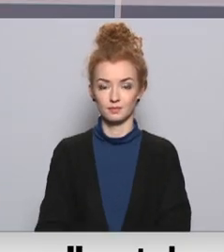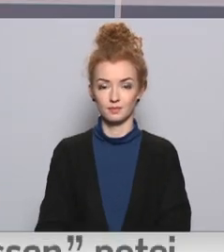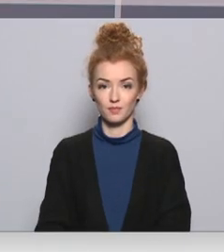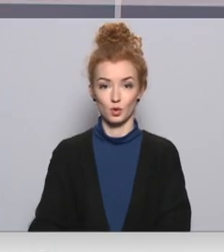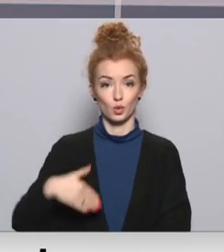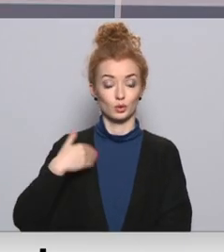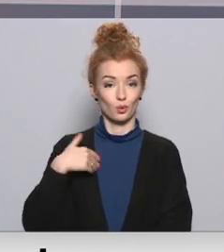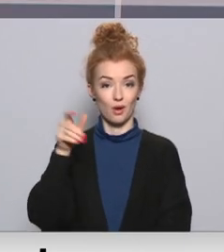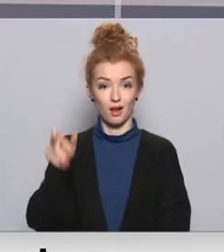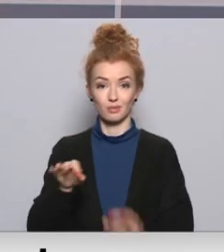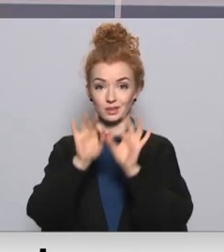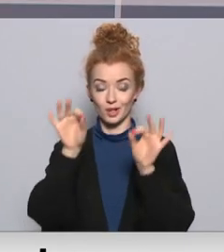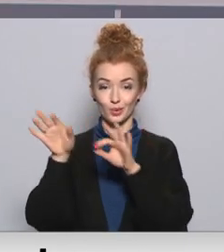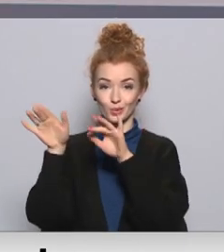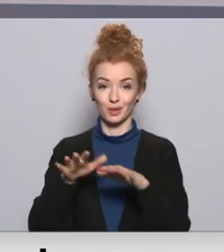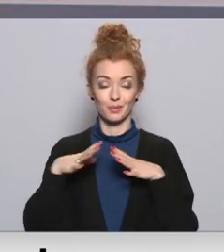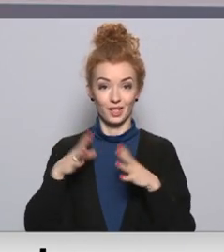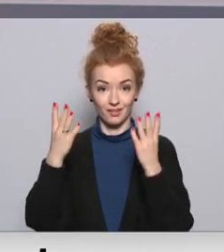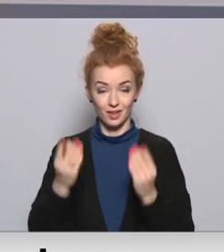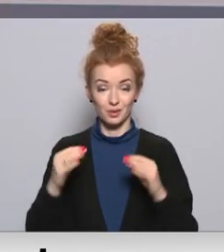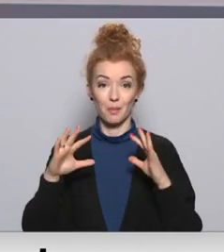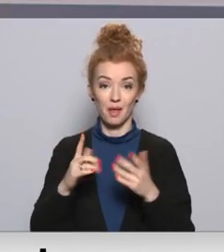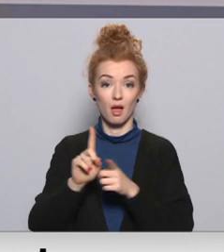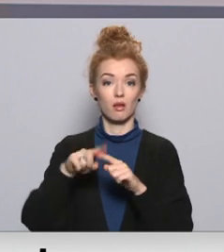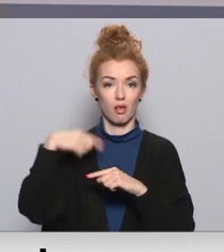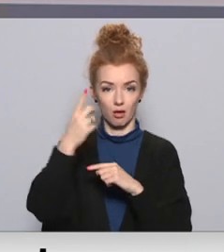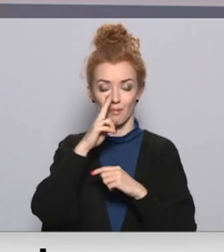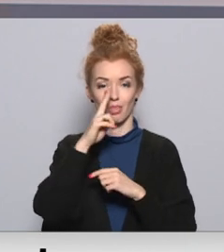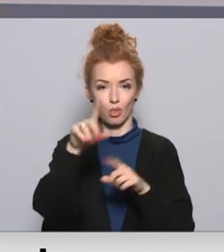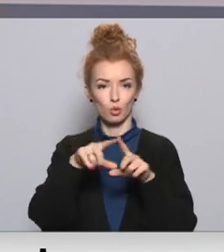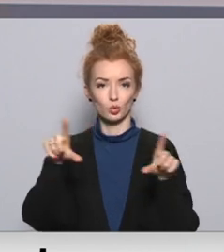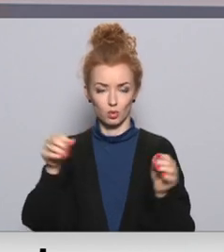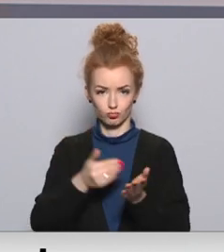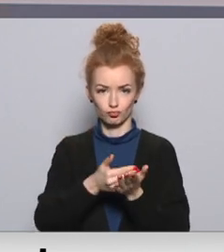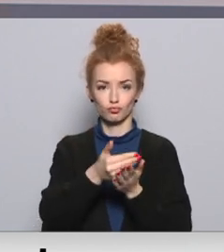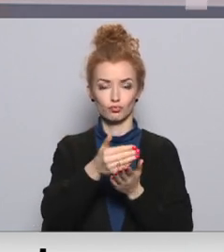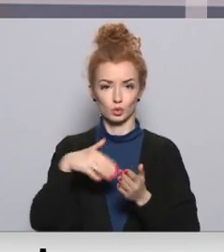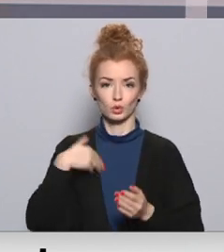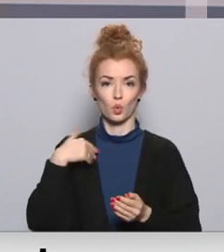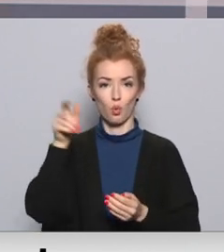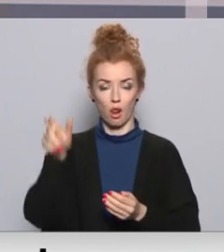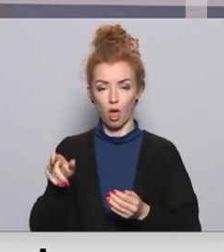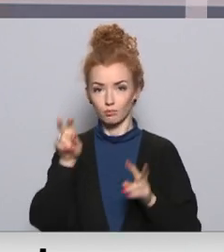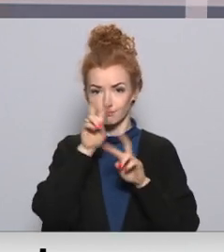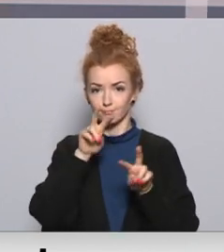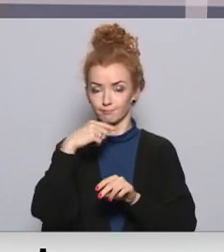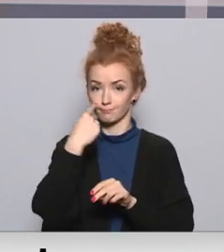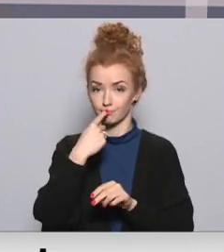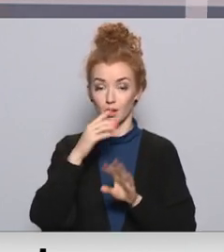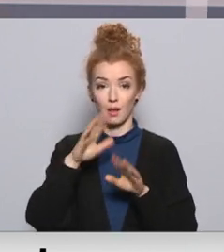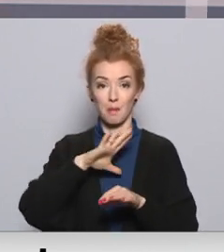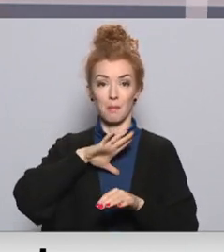Skolēniem sācies rudens brīvlaiks. Taču arī nākamajā nedēļā skolās turpināsies skolēnu testēšana, lai pēc brīvlaika